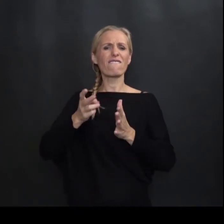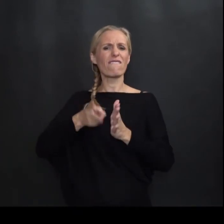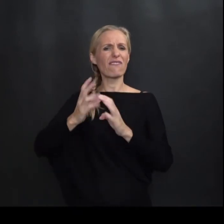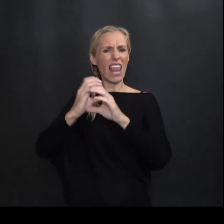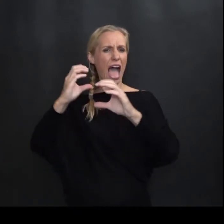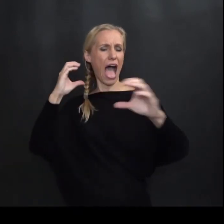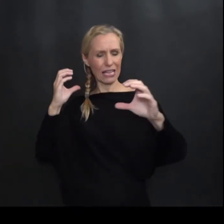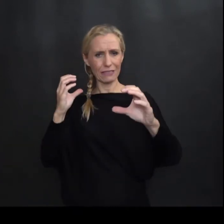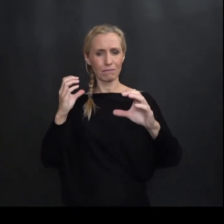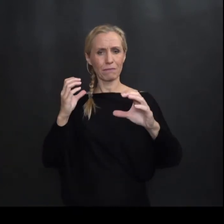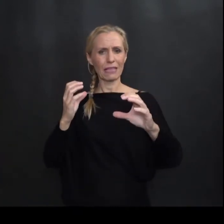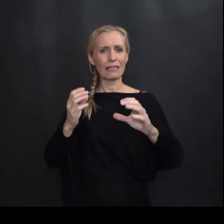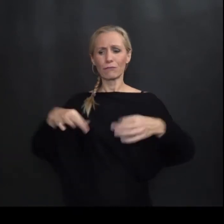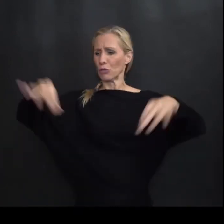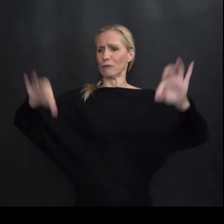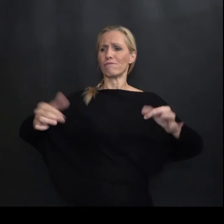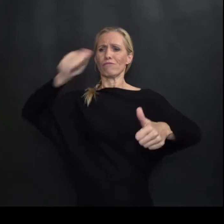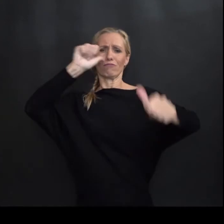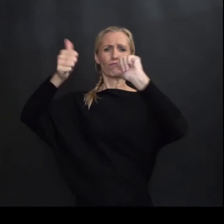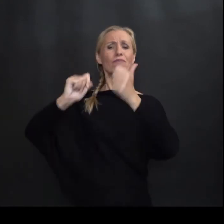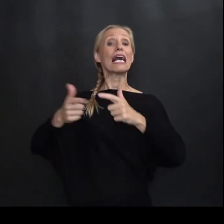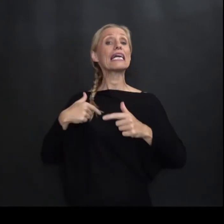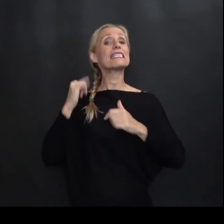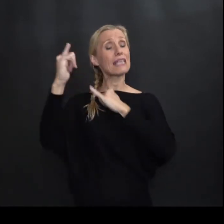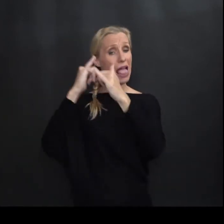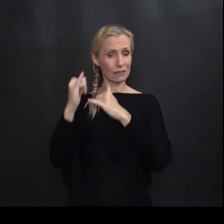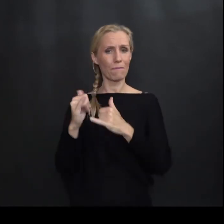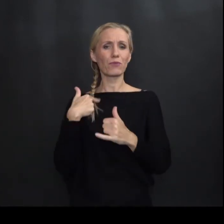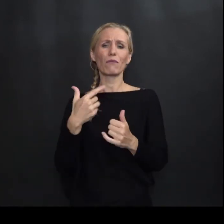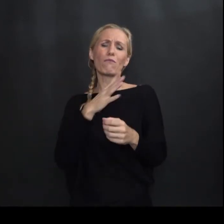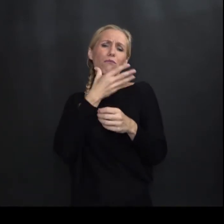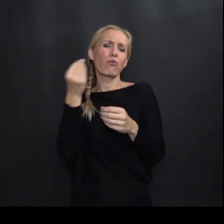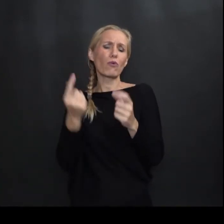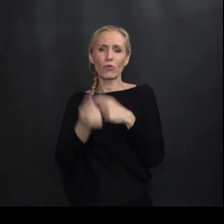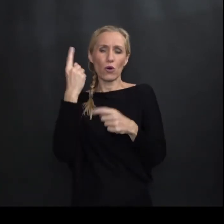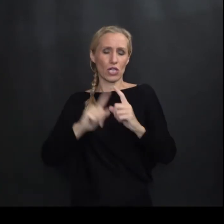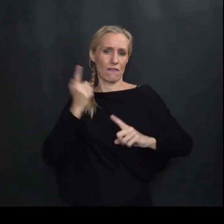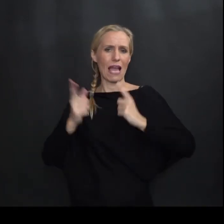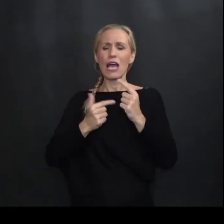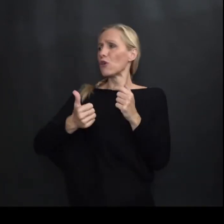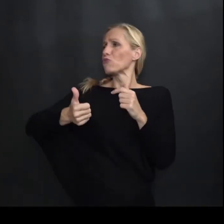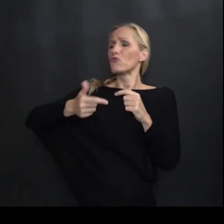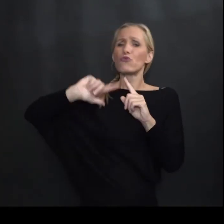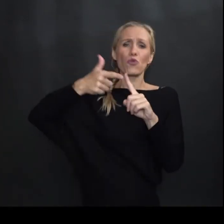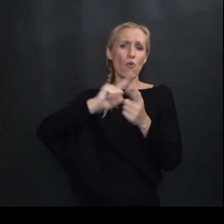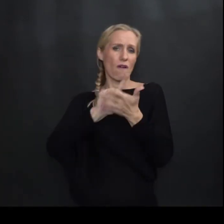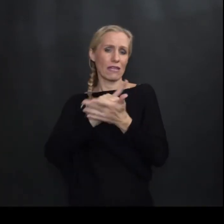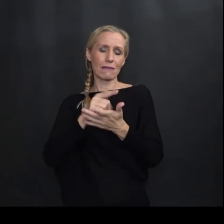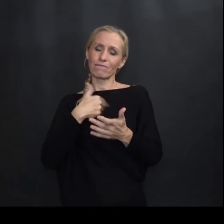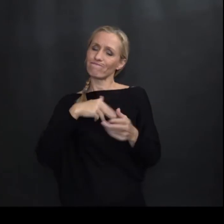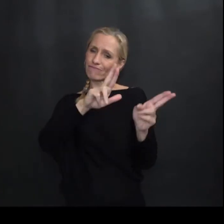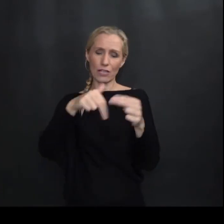Pun doživljaja I jedno Sasvim Minulo Drugo vrijeme Koje se Evo